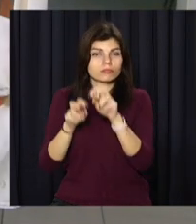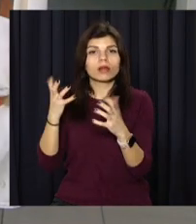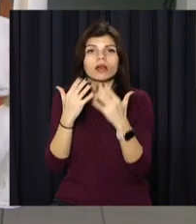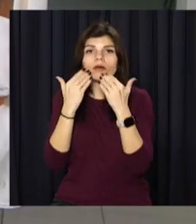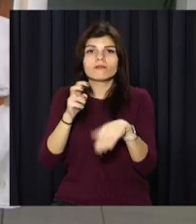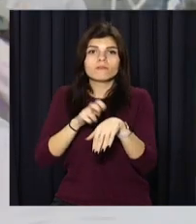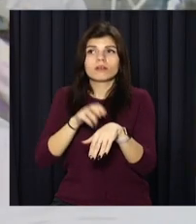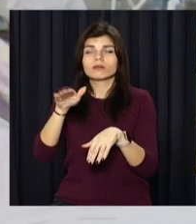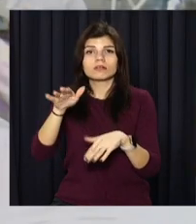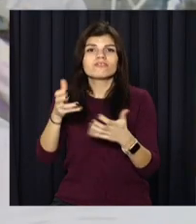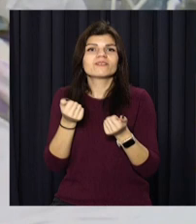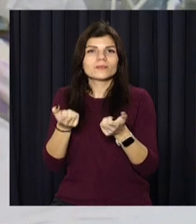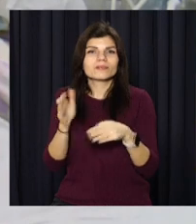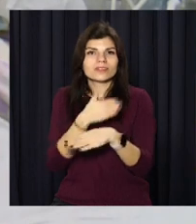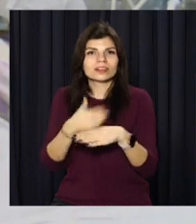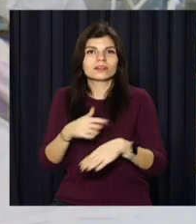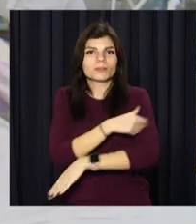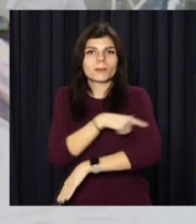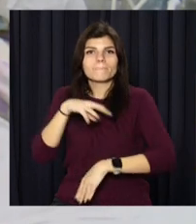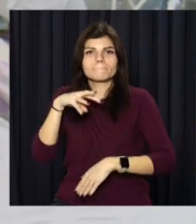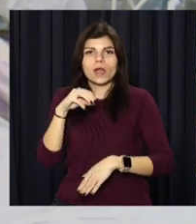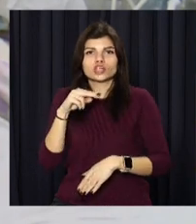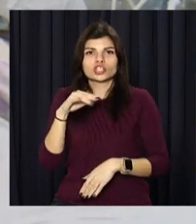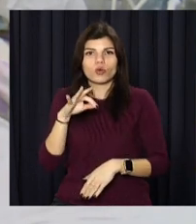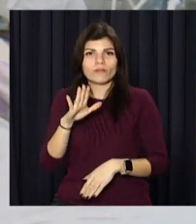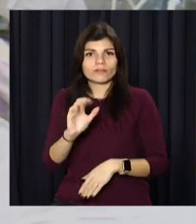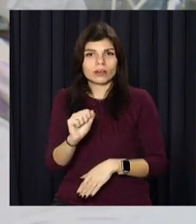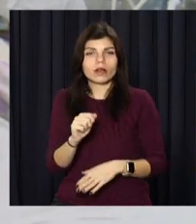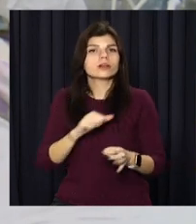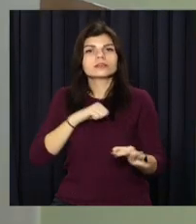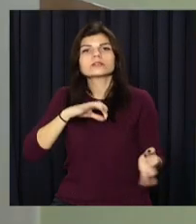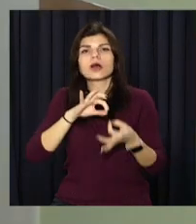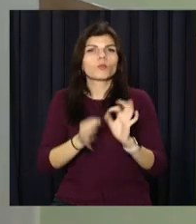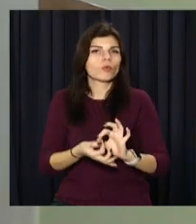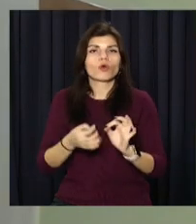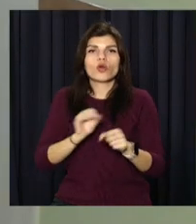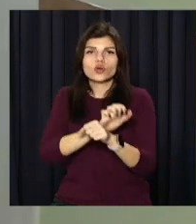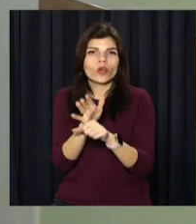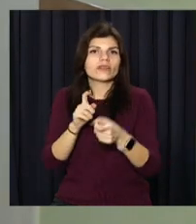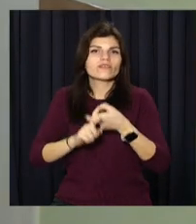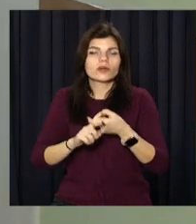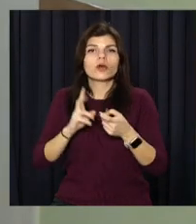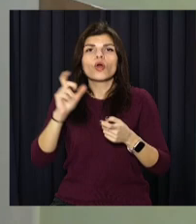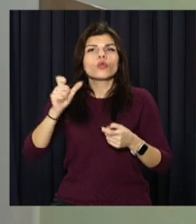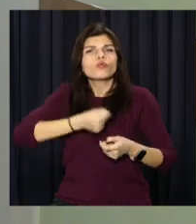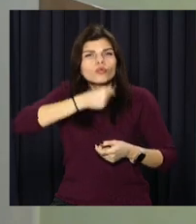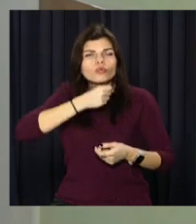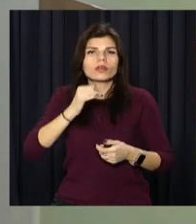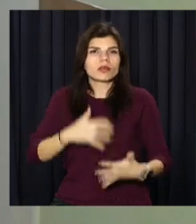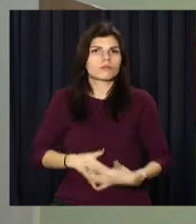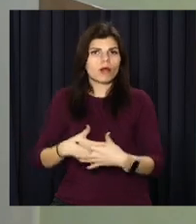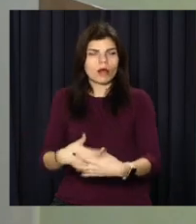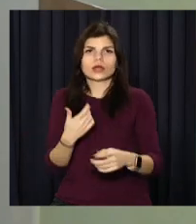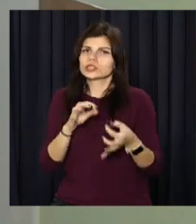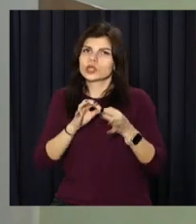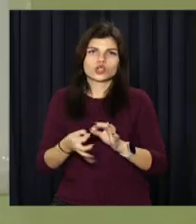звернулися до приймального відділення лікарні імені Мечникова. Найскладніше переносять ковід-інфекцію літні люди та вагітні.